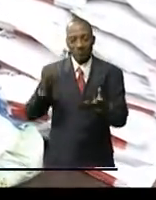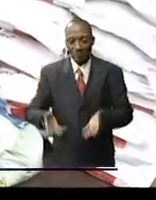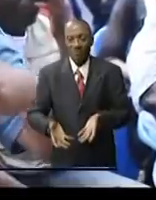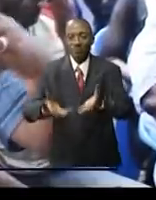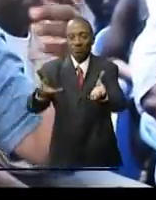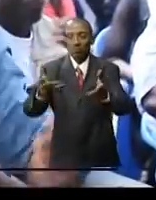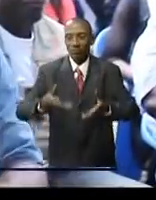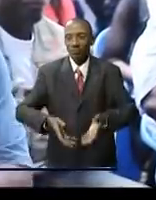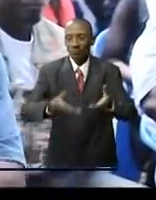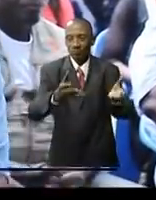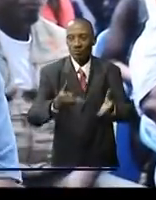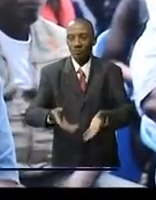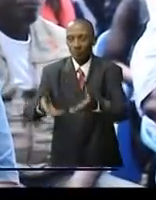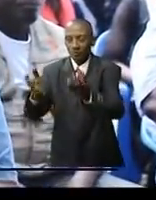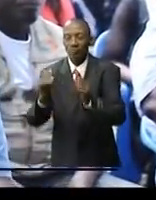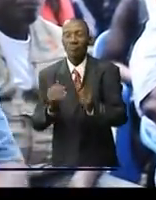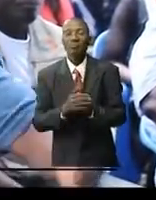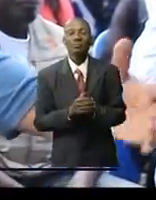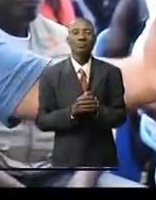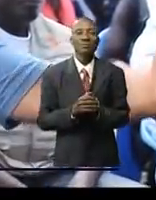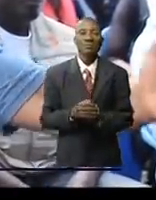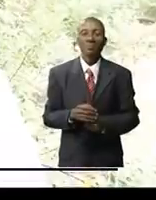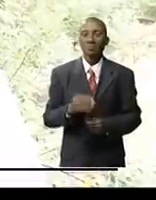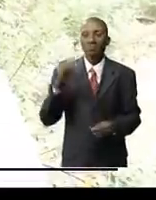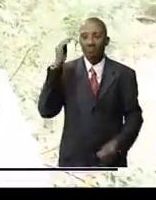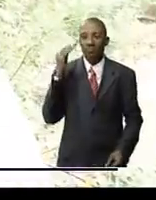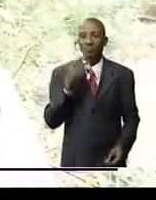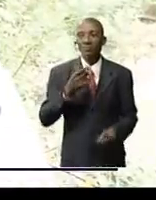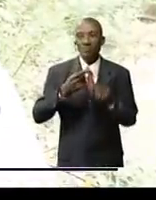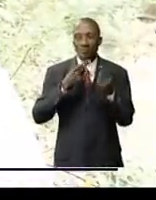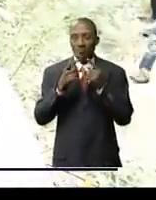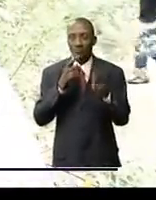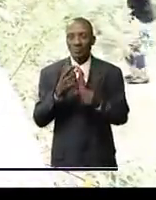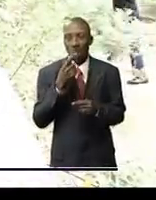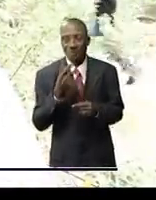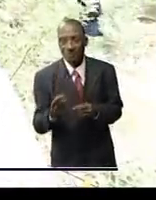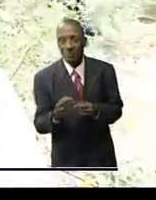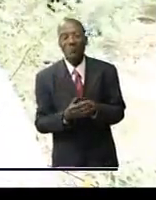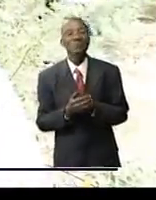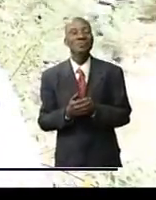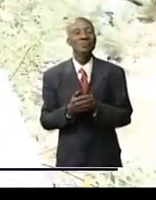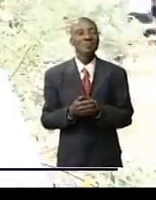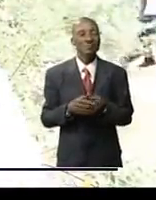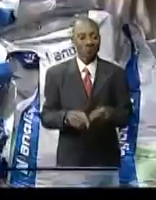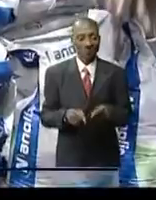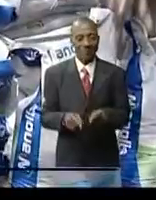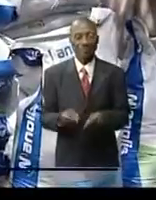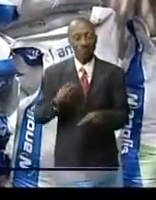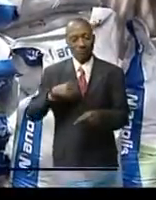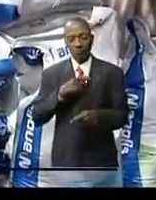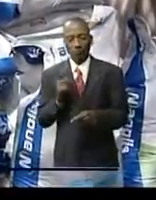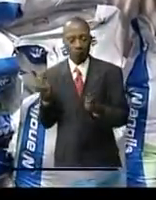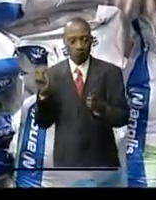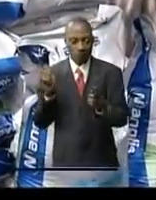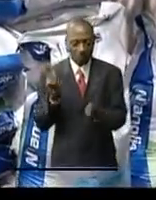parce que nous pouvons les produire localement et avec ce lancé du ministre du Pêche et l'Elevage nous pensons que nous allons vraiment